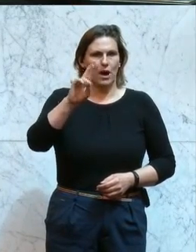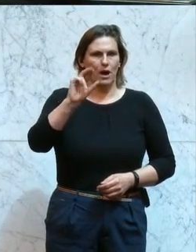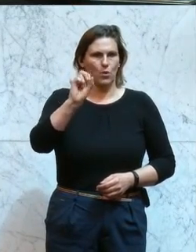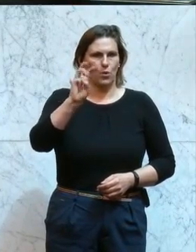im Burgenland.